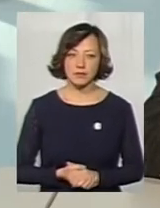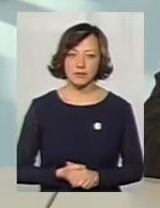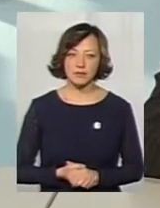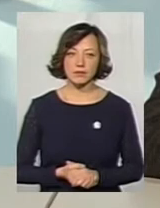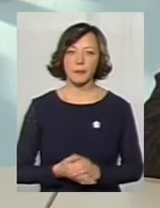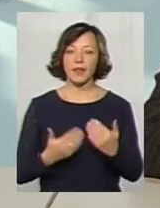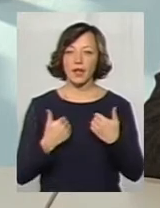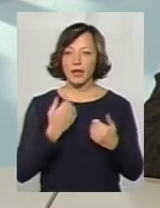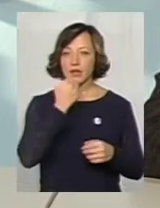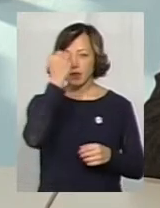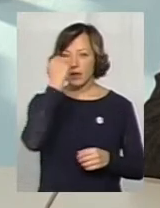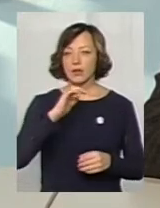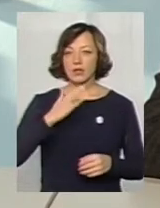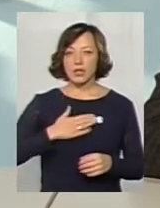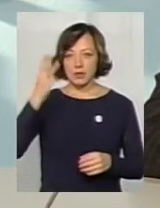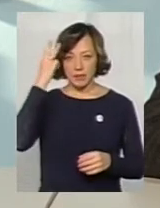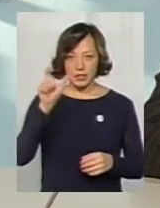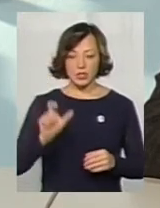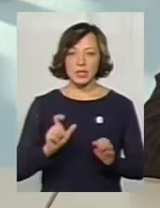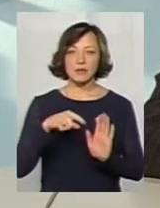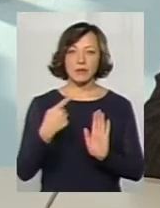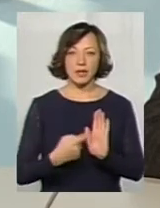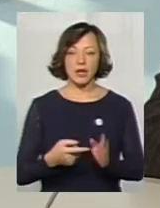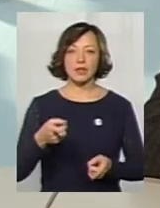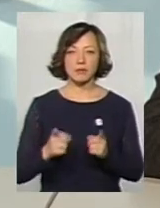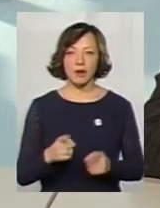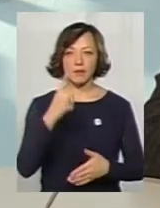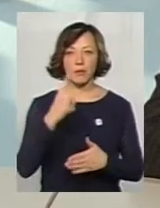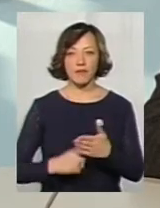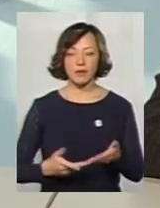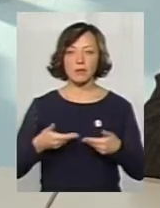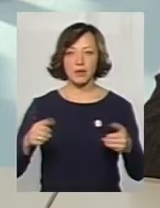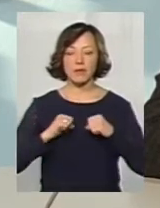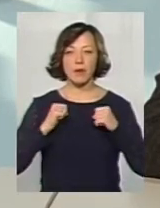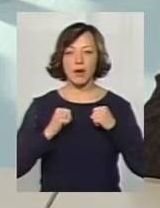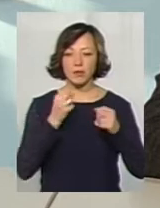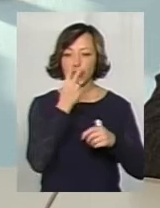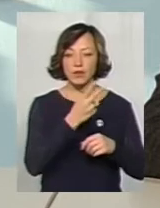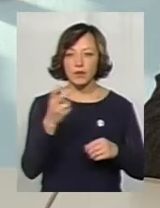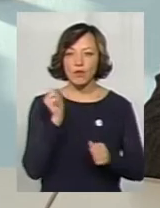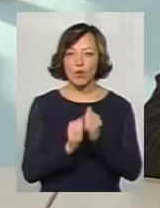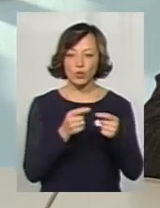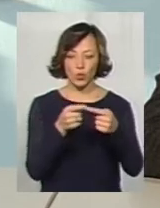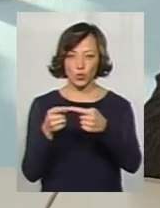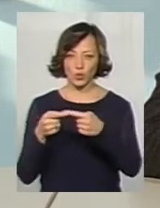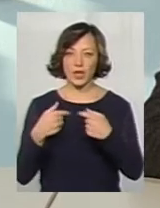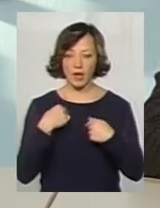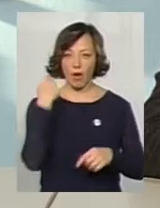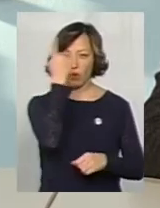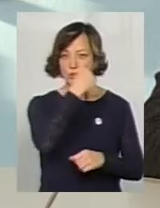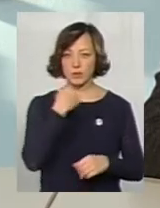Я дякую наших моліцянців за запитання. Насправді, повірте, ми намагаємося заглянути в кожен закуток. Я особисто,